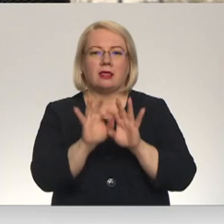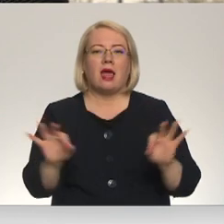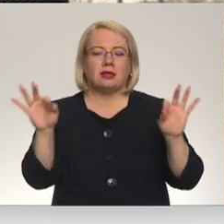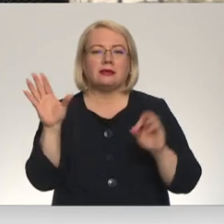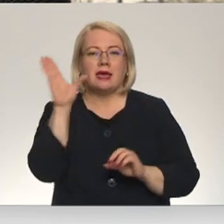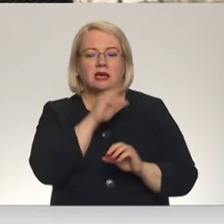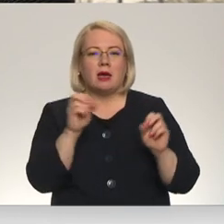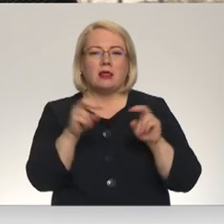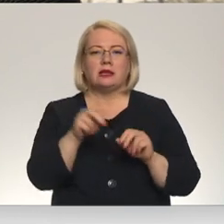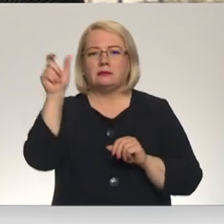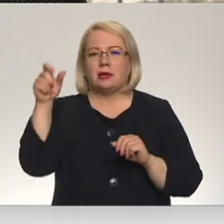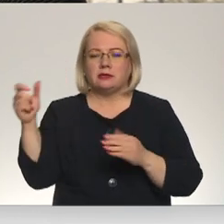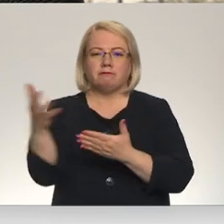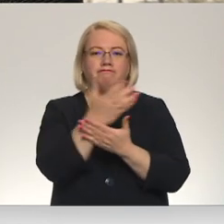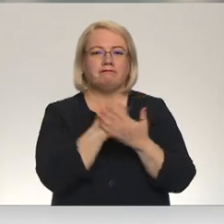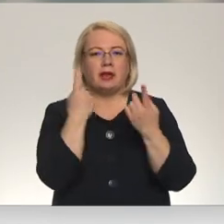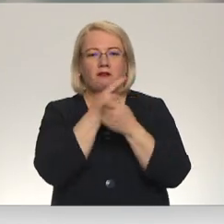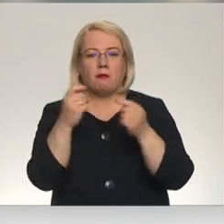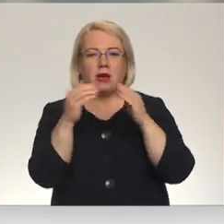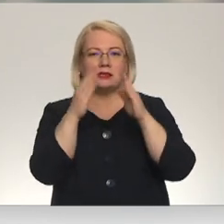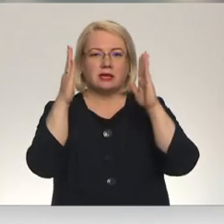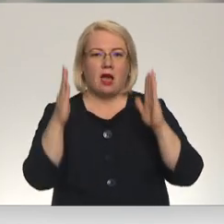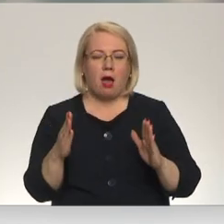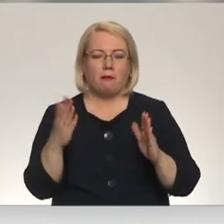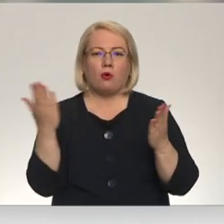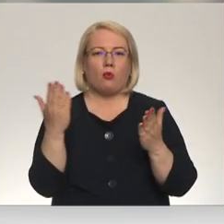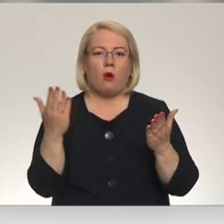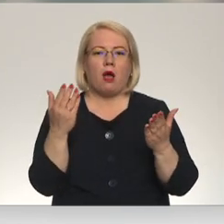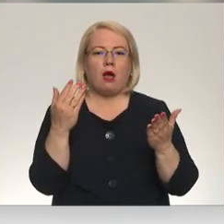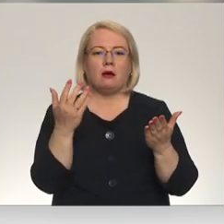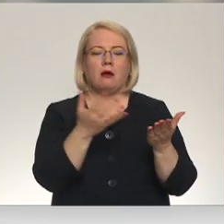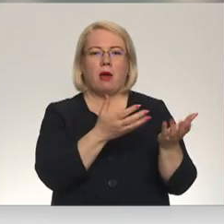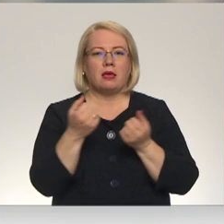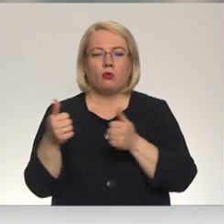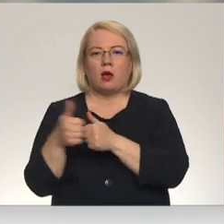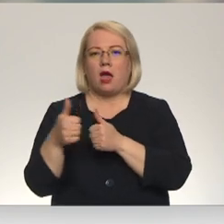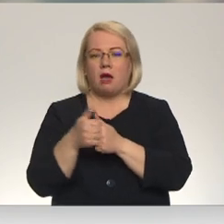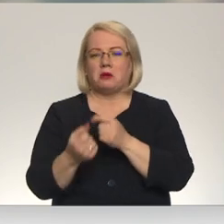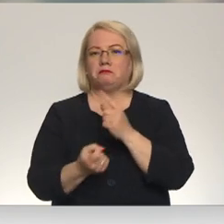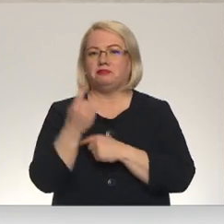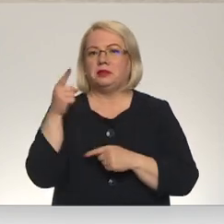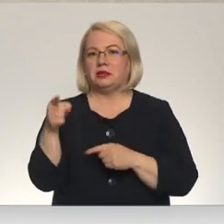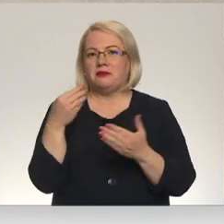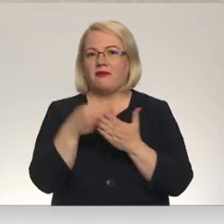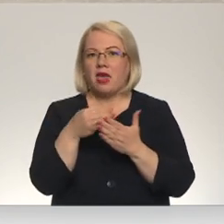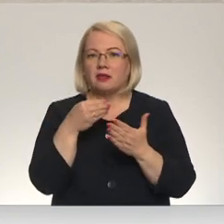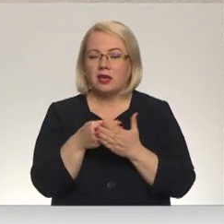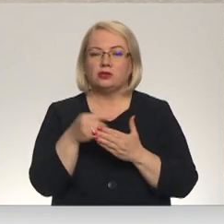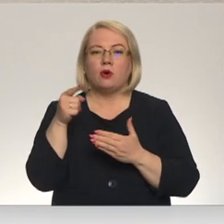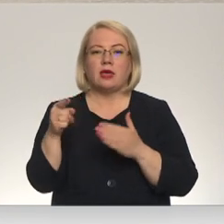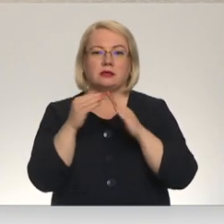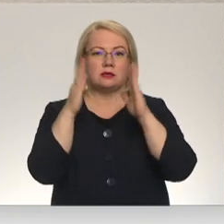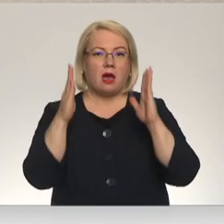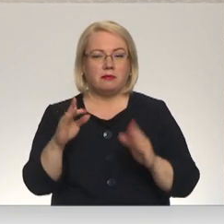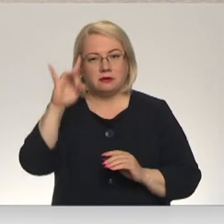speciālistiem iegūtu informāciju par skapi, ko ieguvis no kaimiņa. Tas izrādījies vērtīgs atklājums, jo ļoti iespējams tas